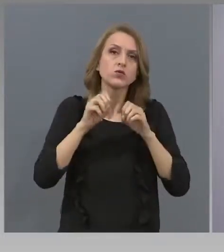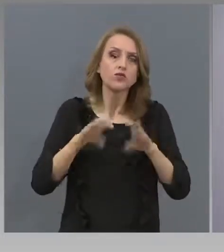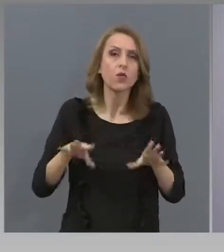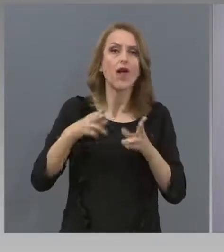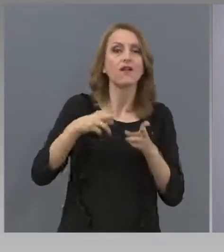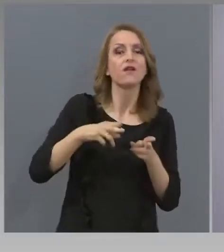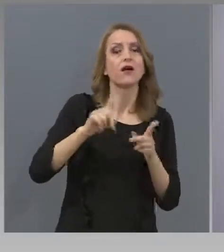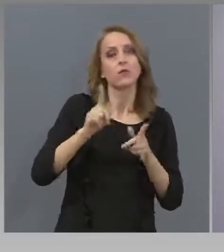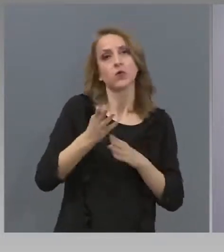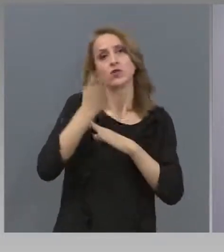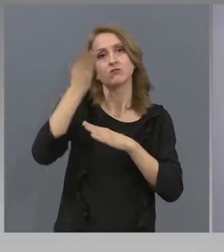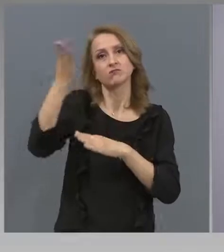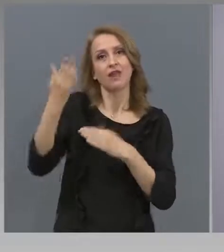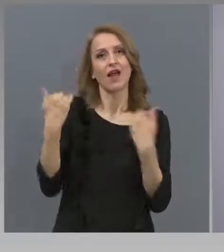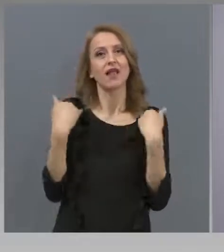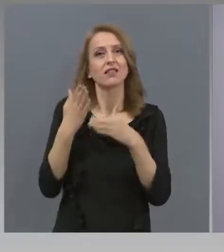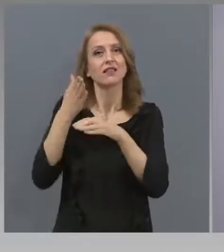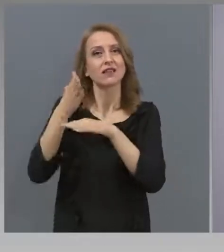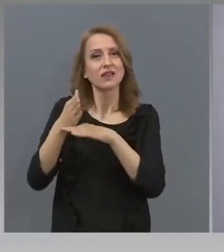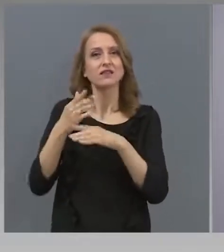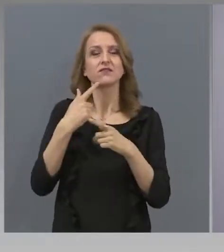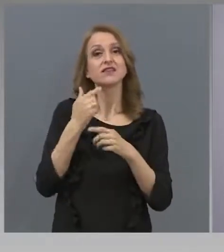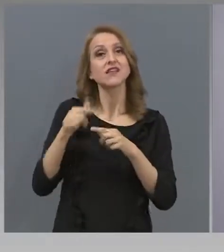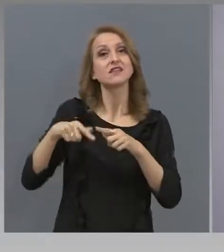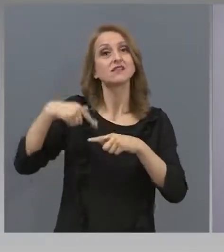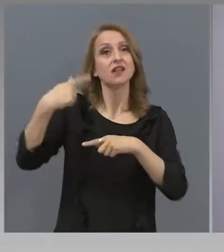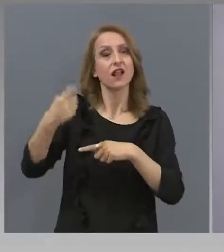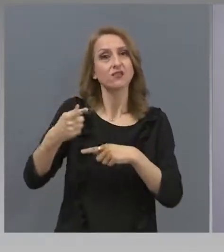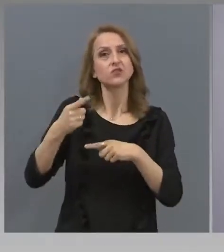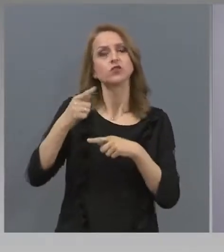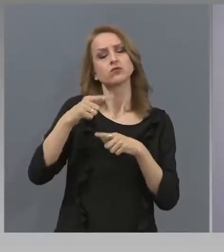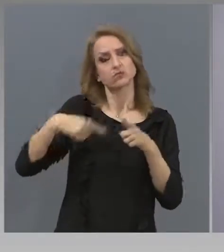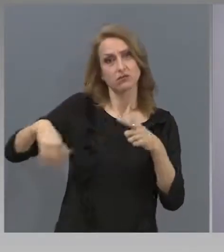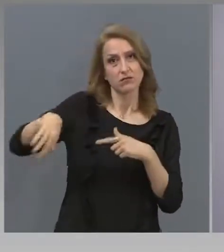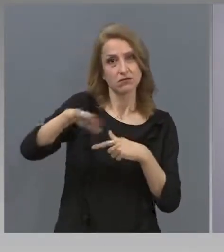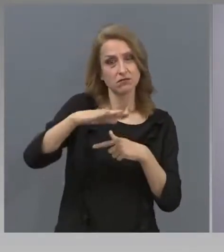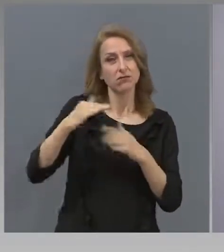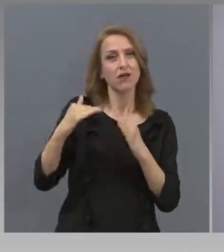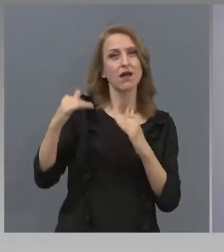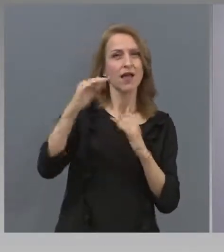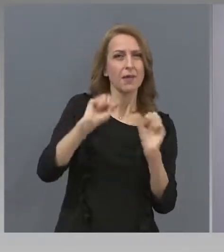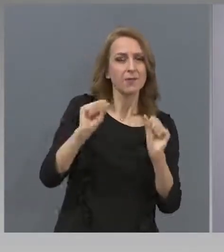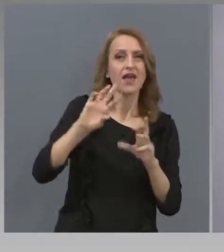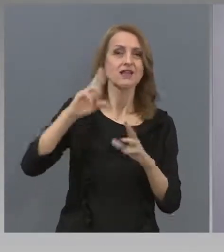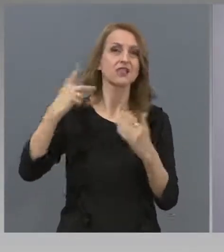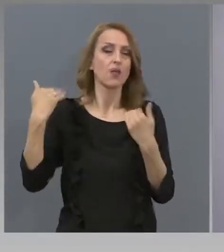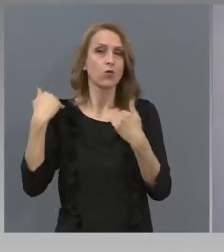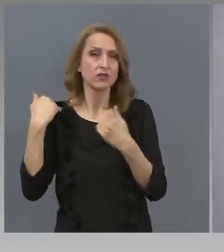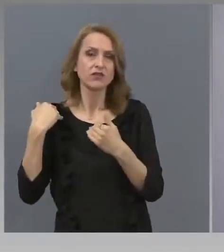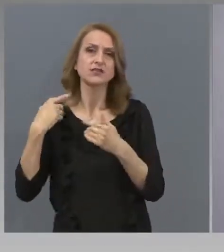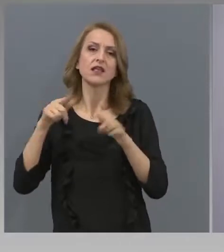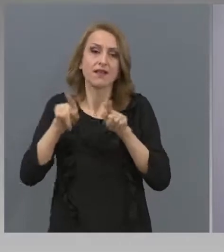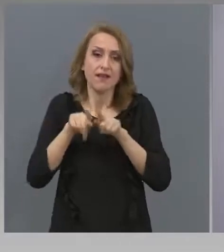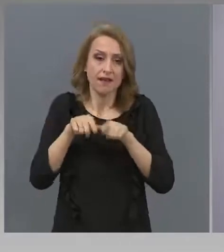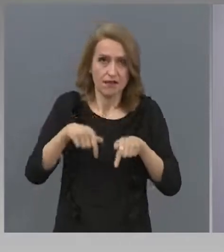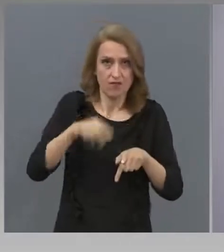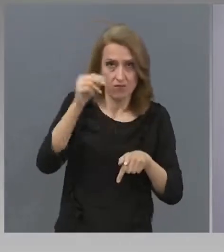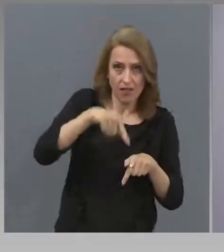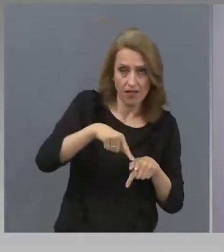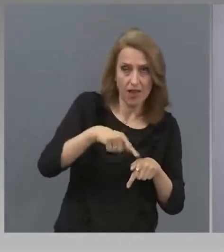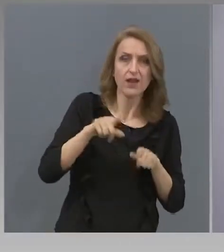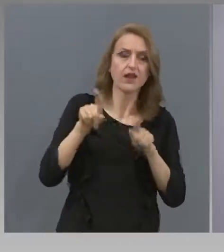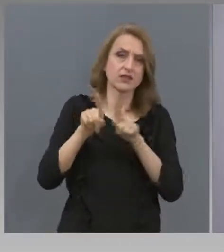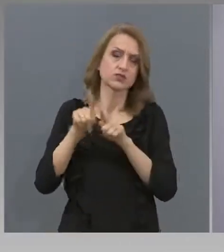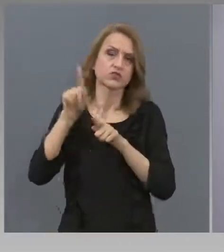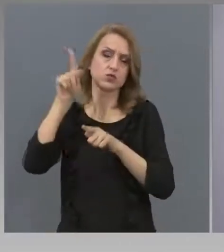минимално забавене, но въпреки това можем да дадем тази увереност, че няма да има никакъв проблем с